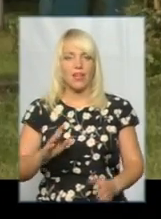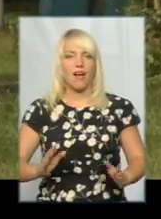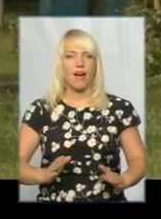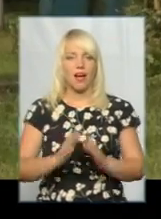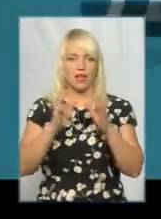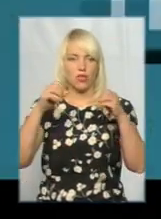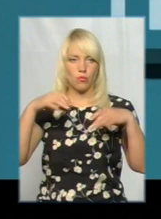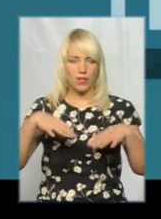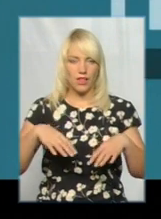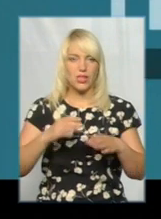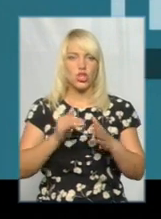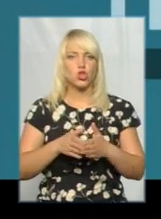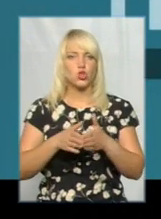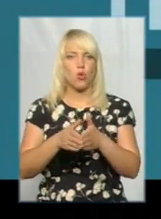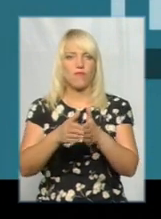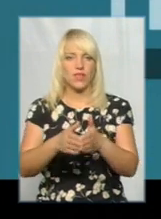непридатними.